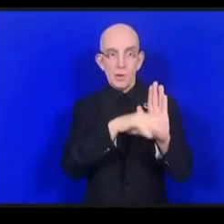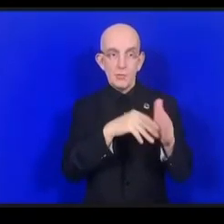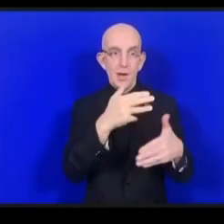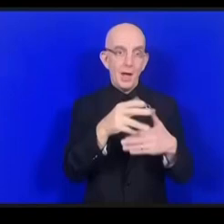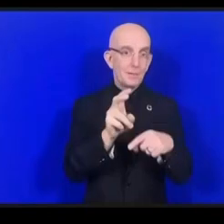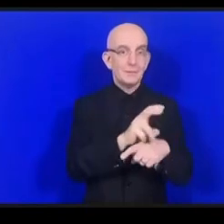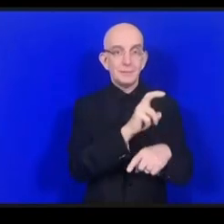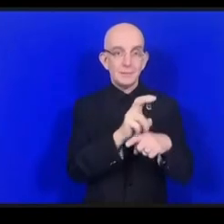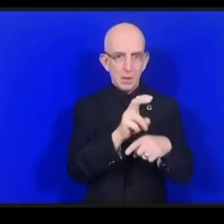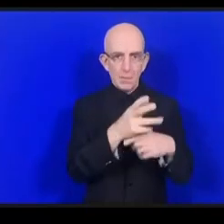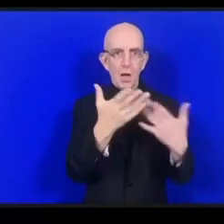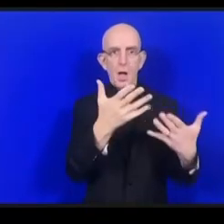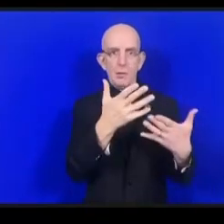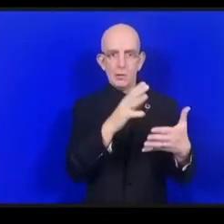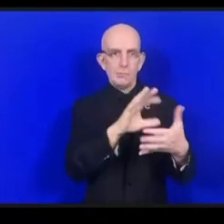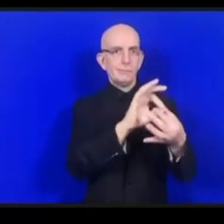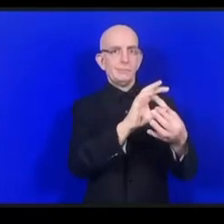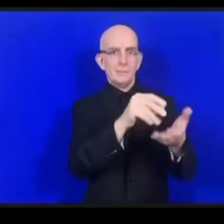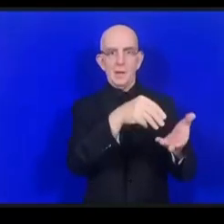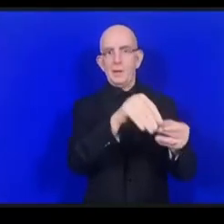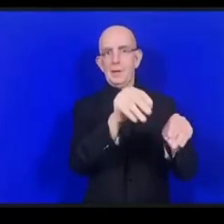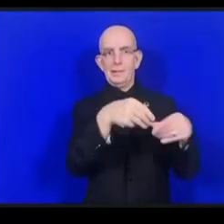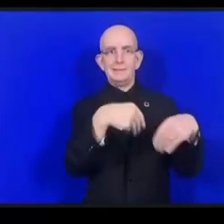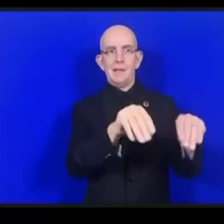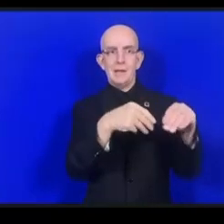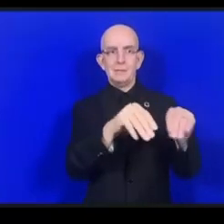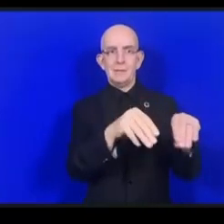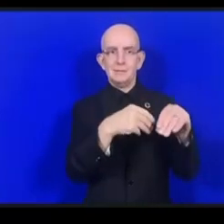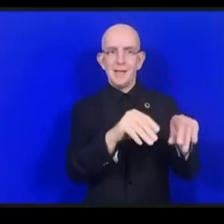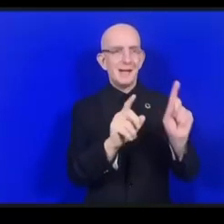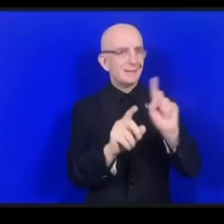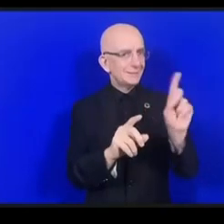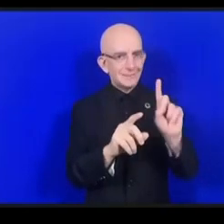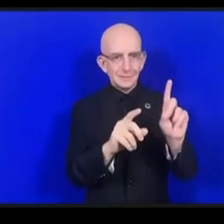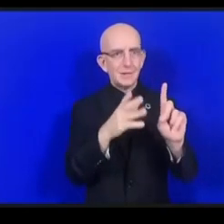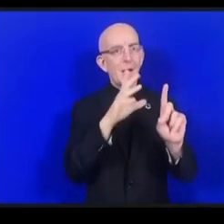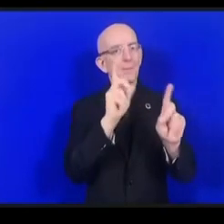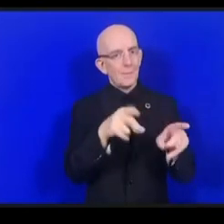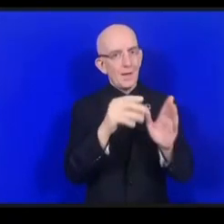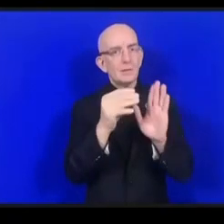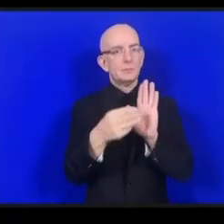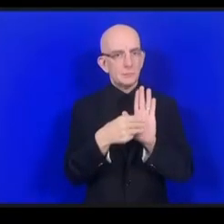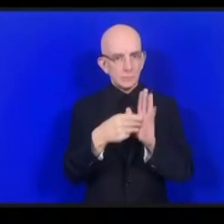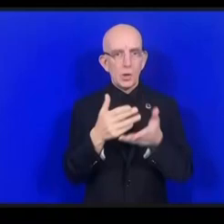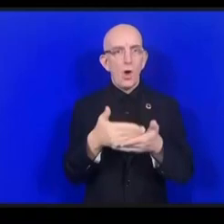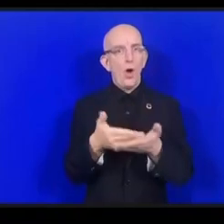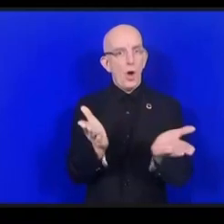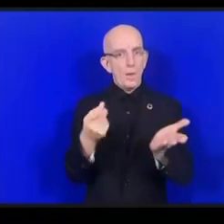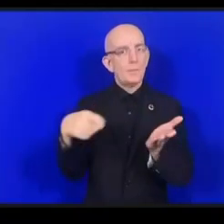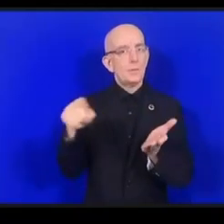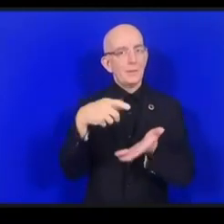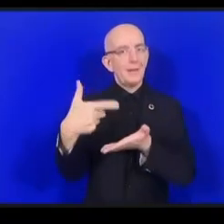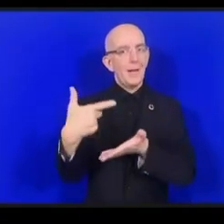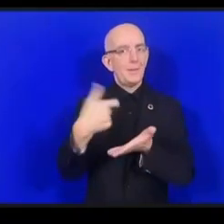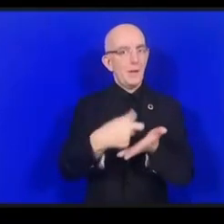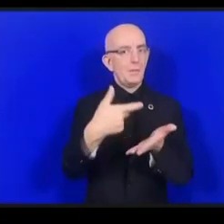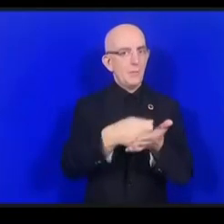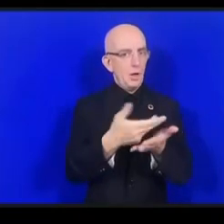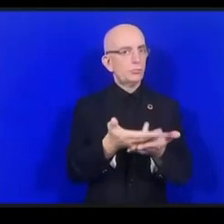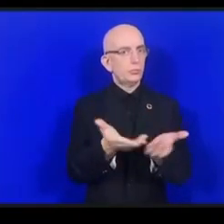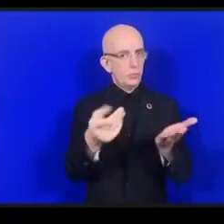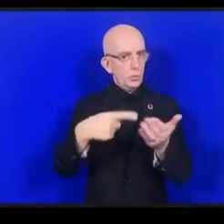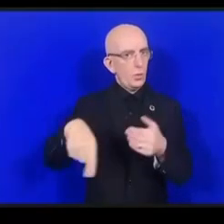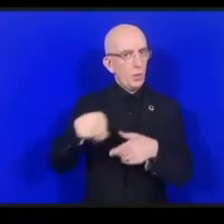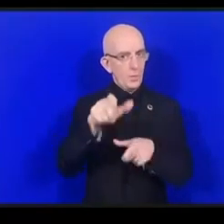بمتناول القليل الذي يمكن أن يدفع ثمنها نحن سنرحب بالاتلاع